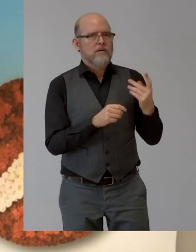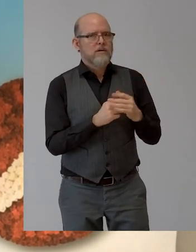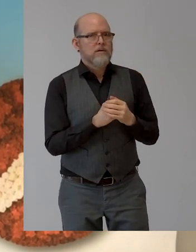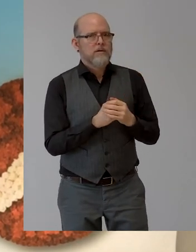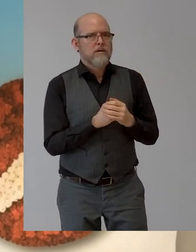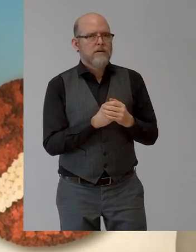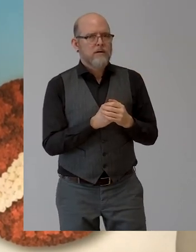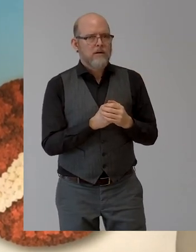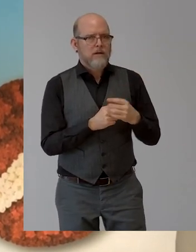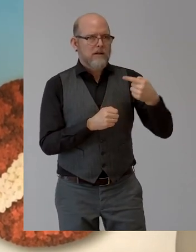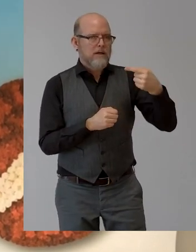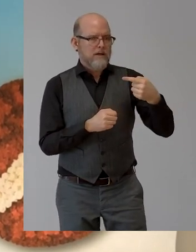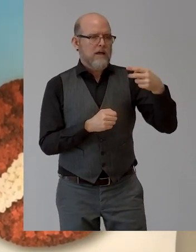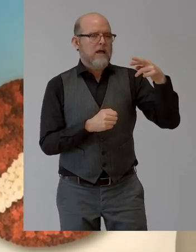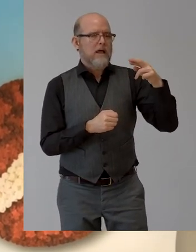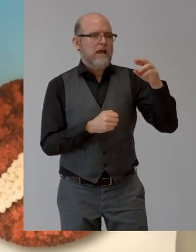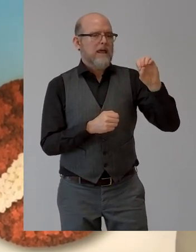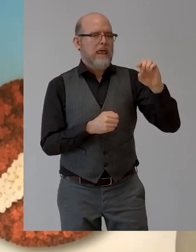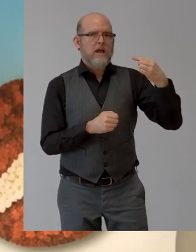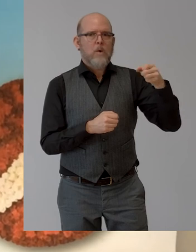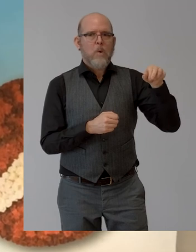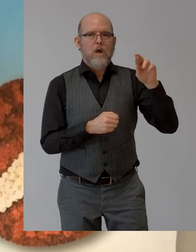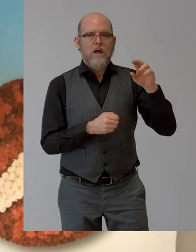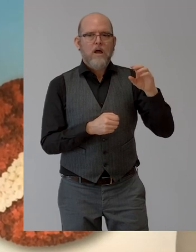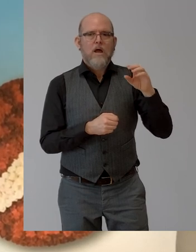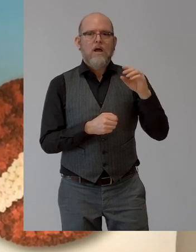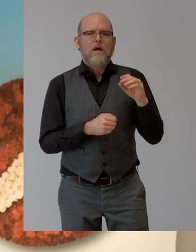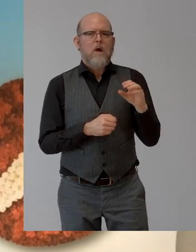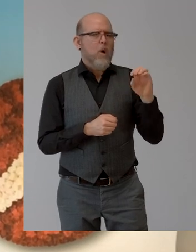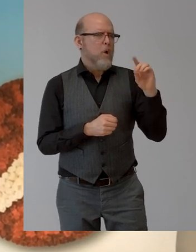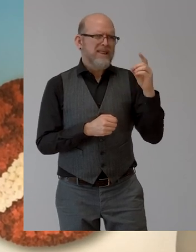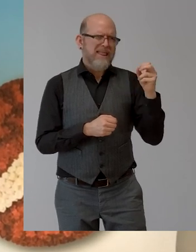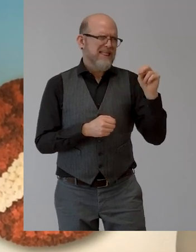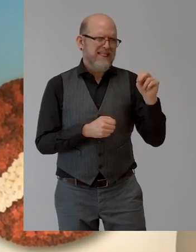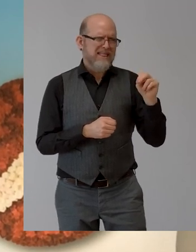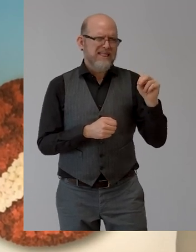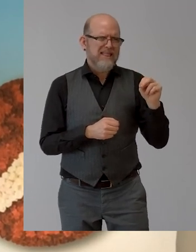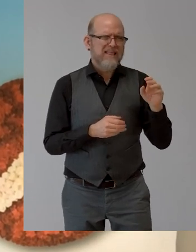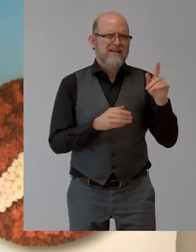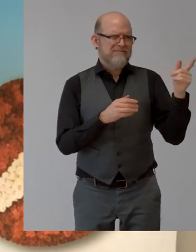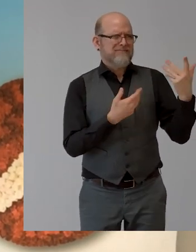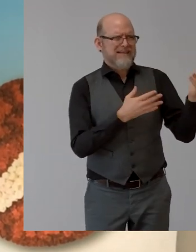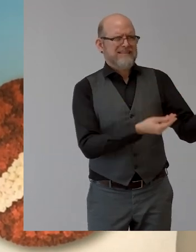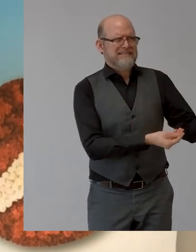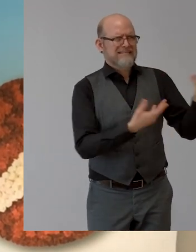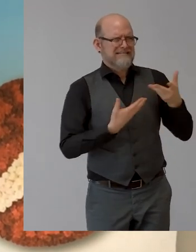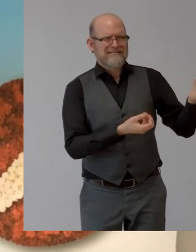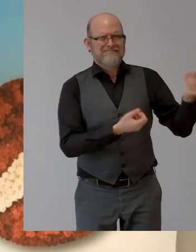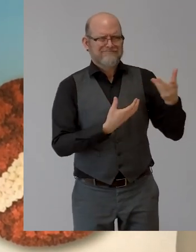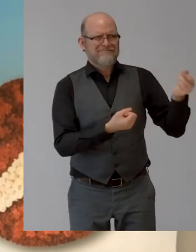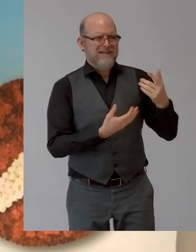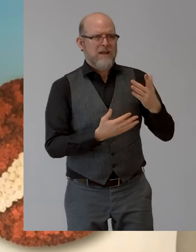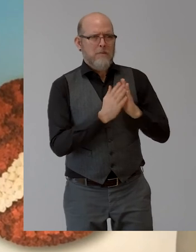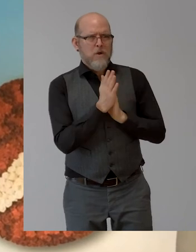us, I have to say, because it's not only to work with him together to improve step by step over the last